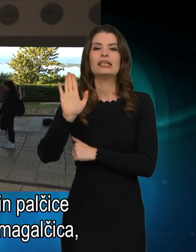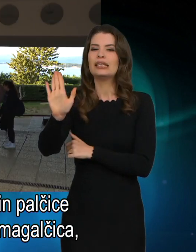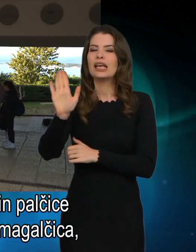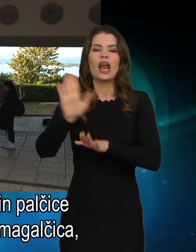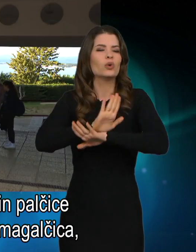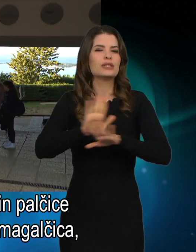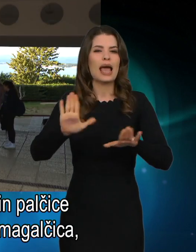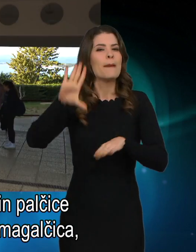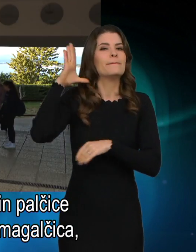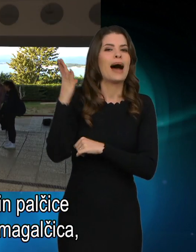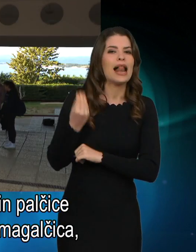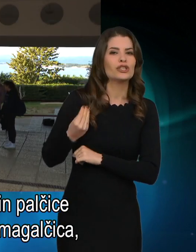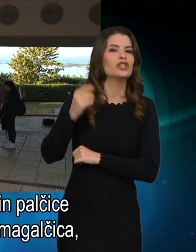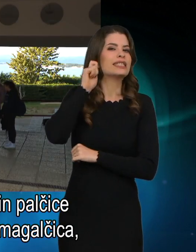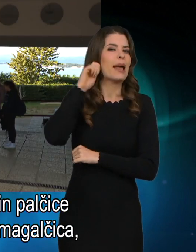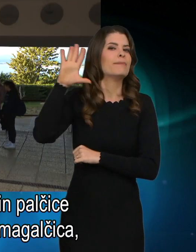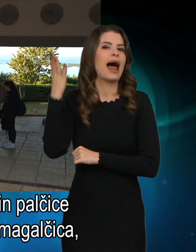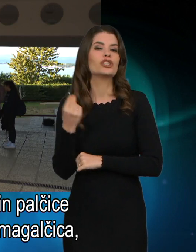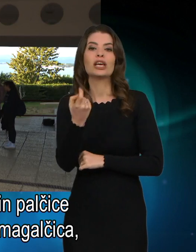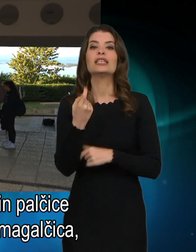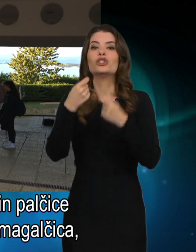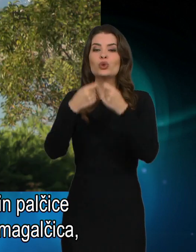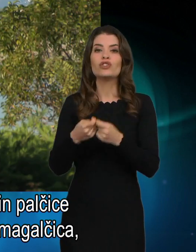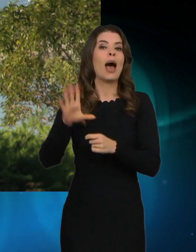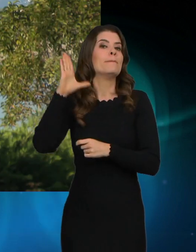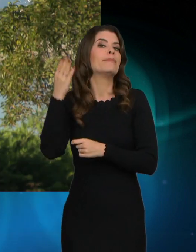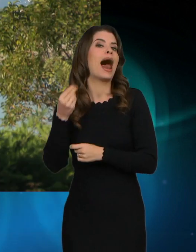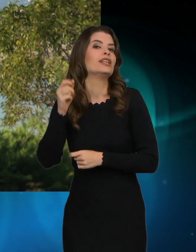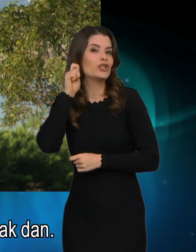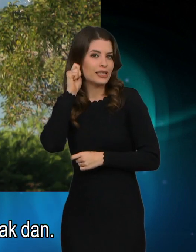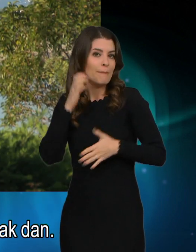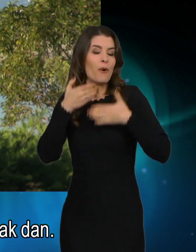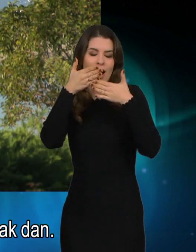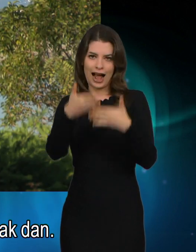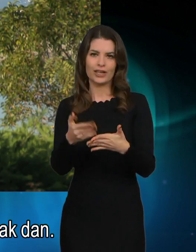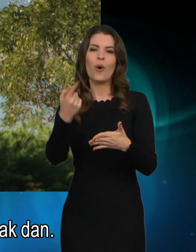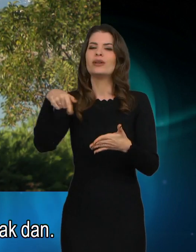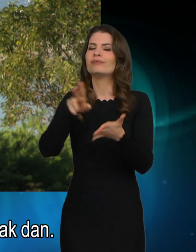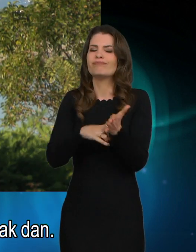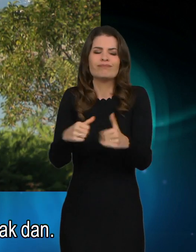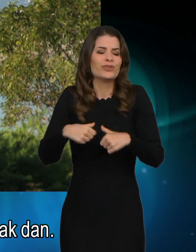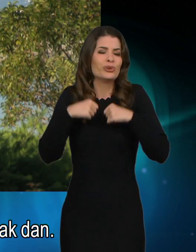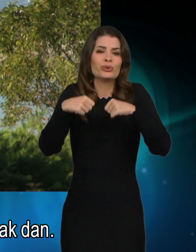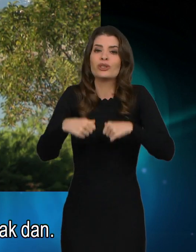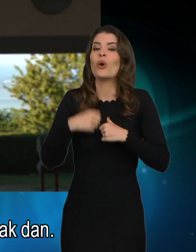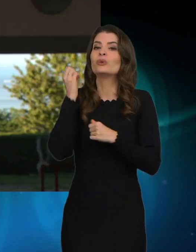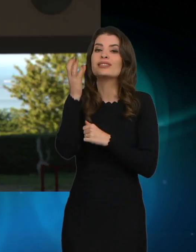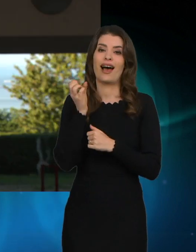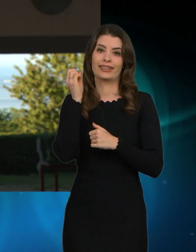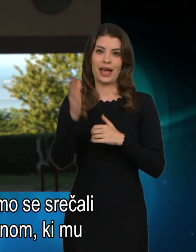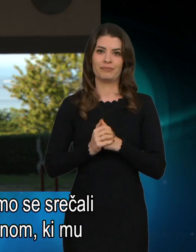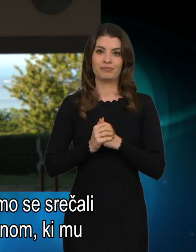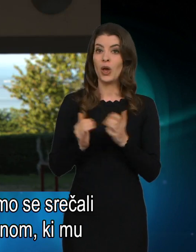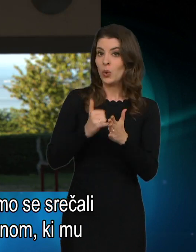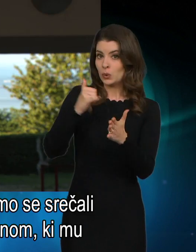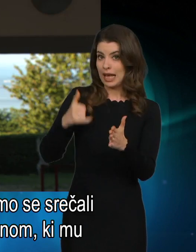palčke in palčice iz društva Palčice Pomagalčica, kre se trudijo vsak dan. V zadnjem letu